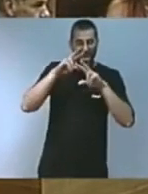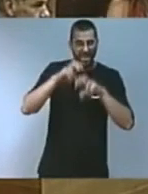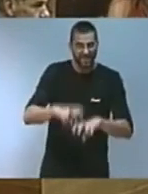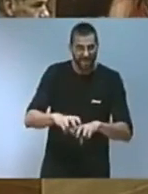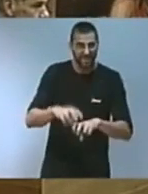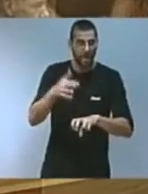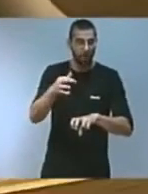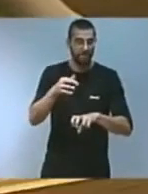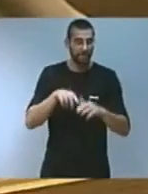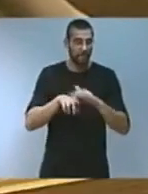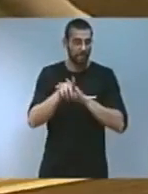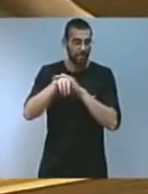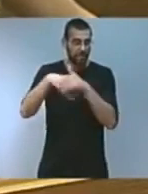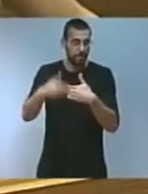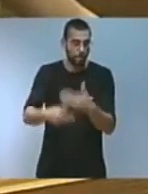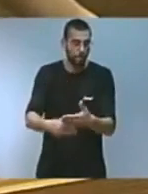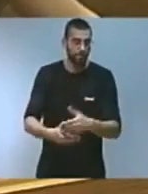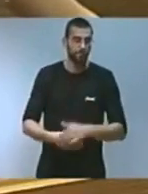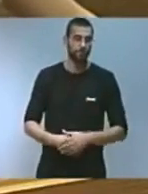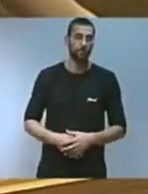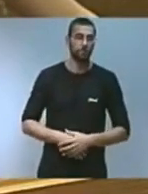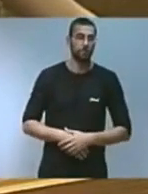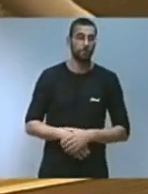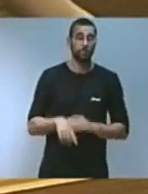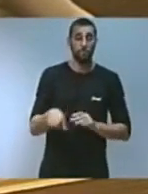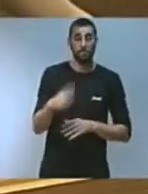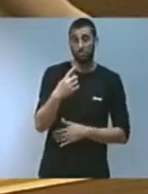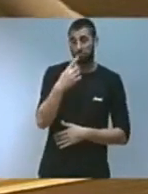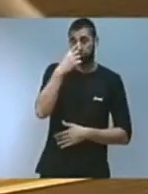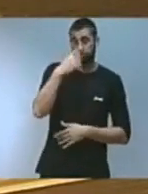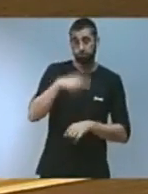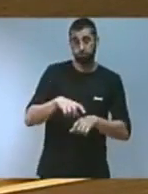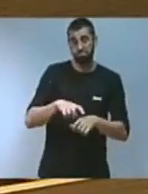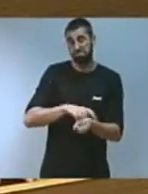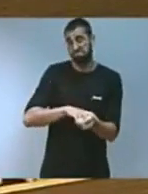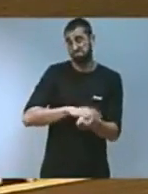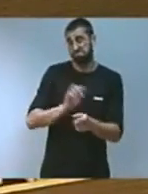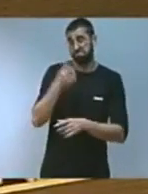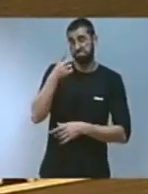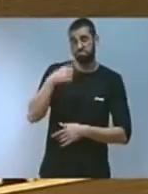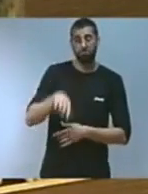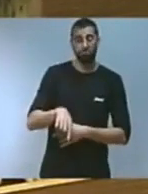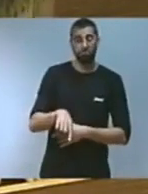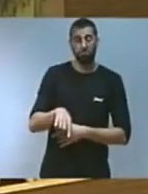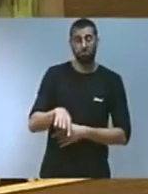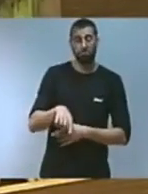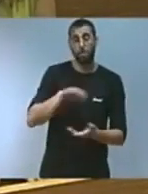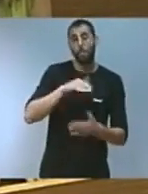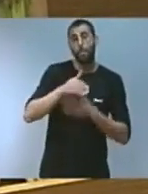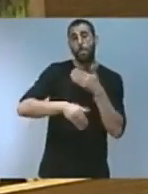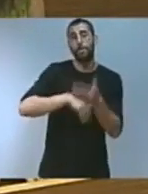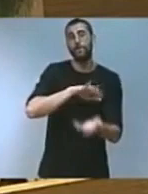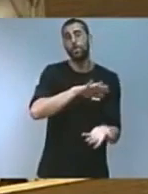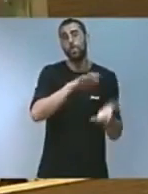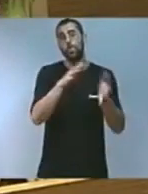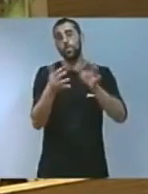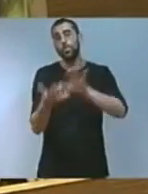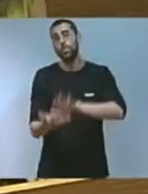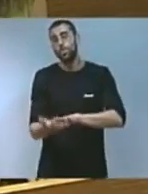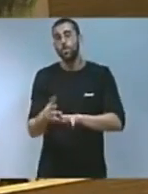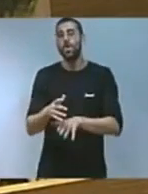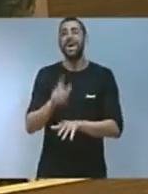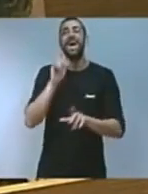llei que té com a principi bàsic garantir la justícia social en el procés de transició ecològica. Això és important,